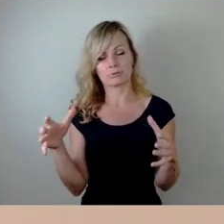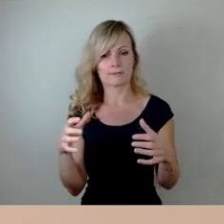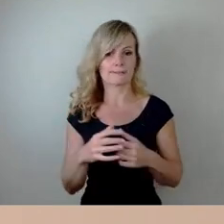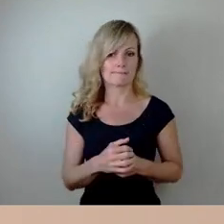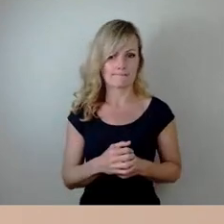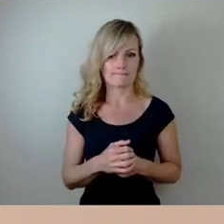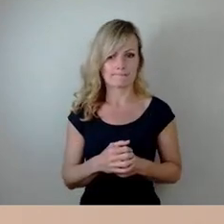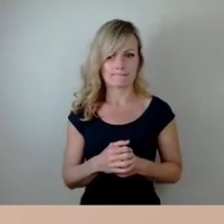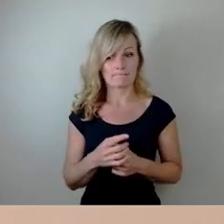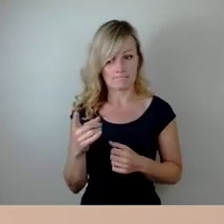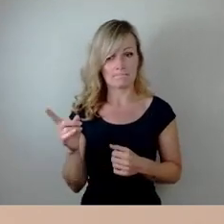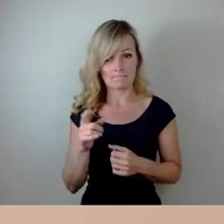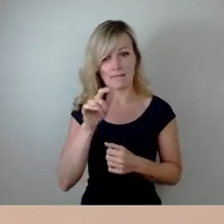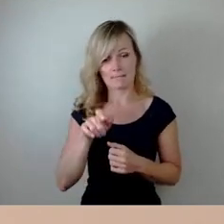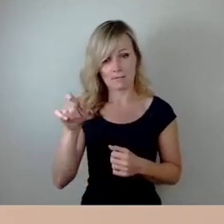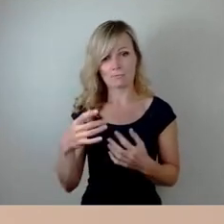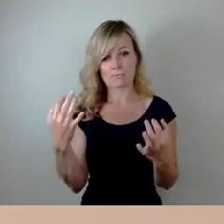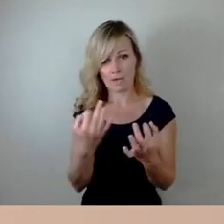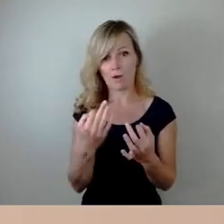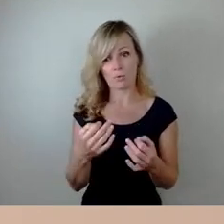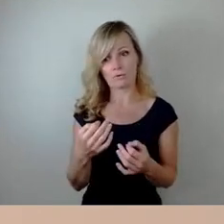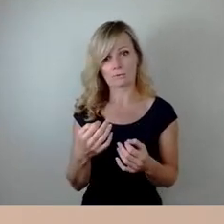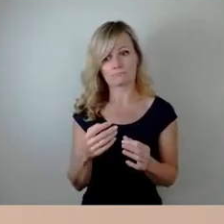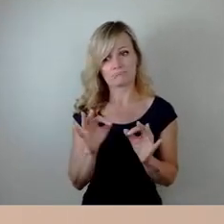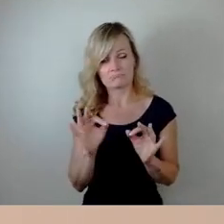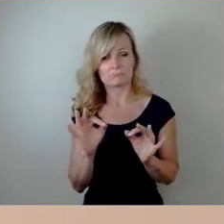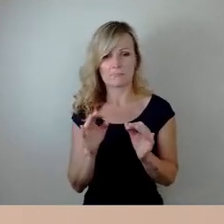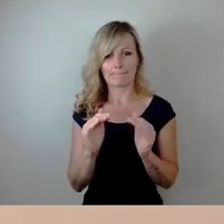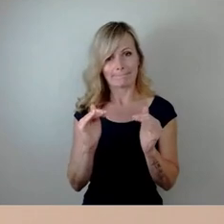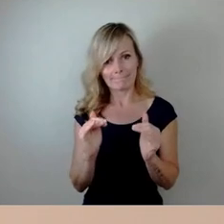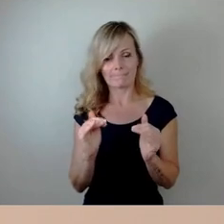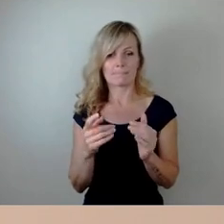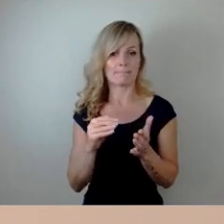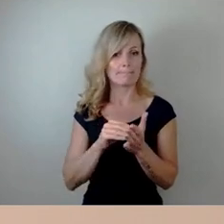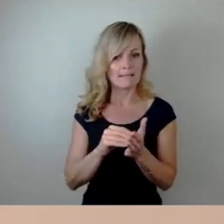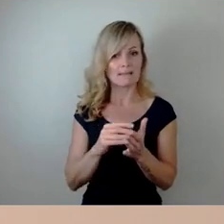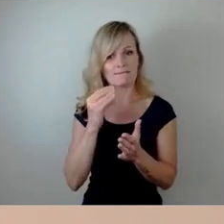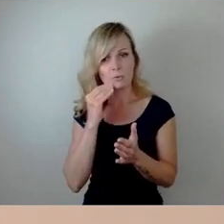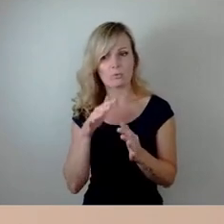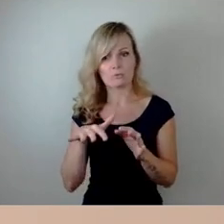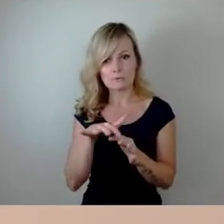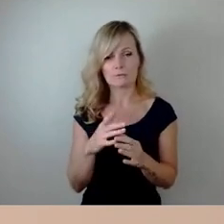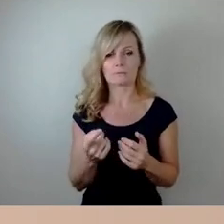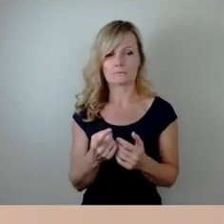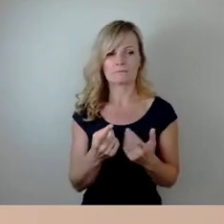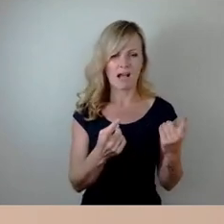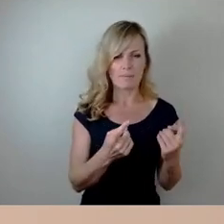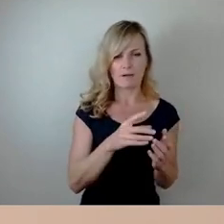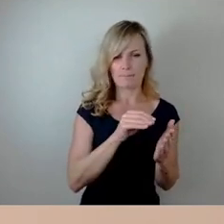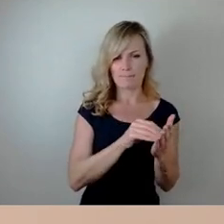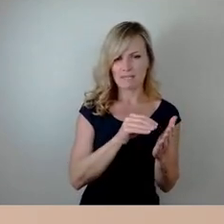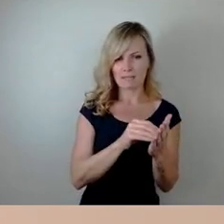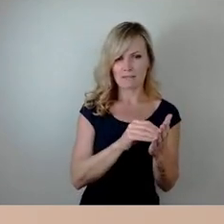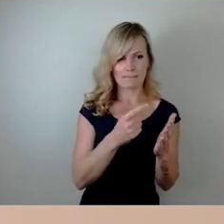Wohnraum angewiesen sind, aber auch auf steigende Mieten zurückzuführen, auf steigende Nebenkosten,